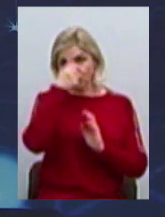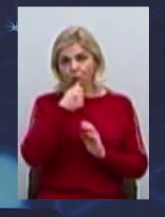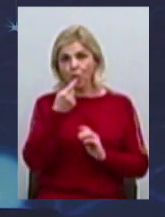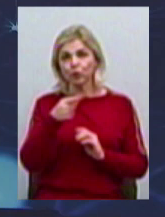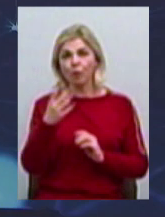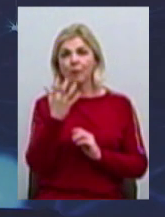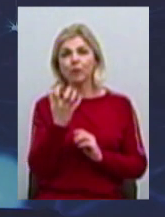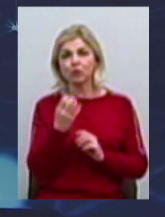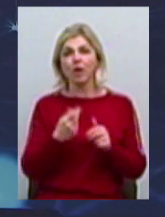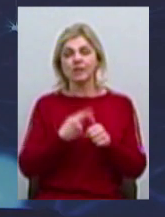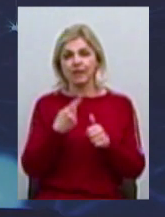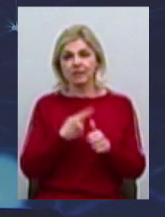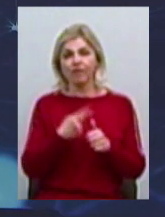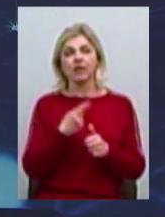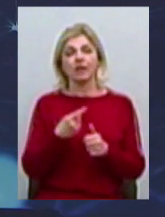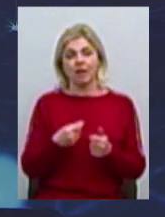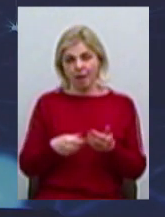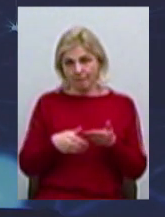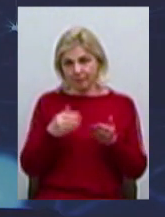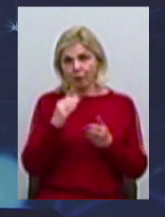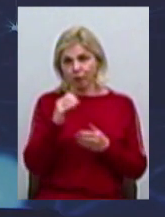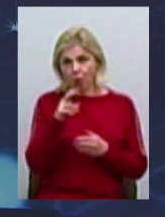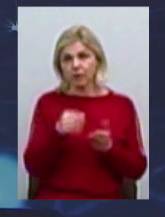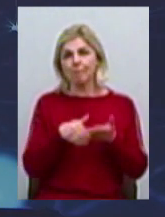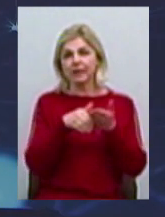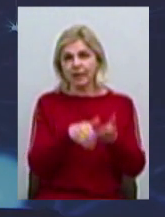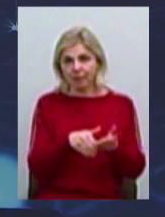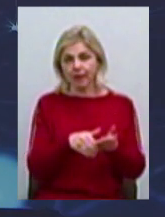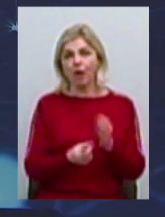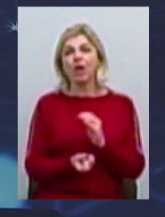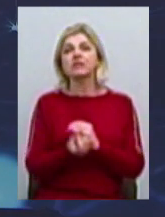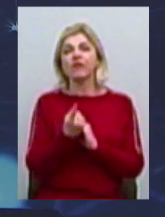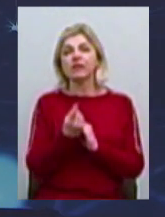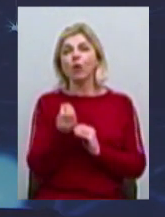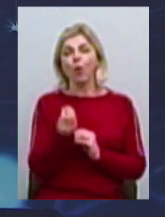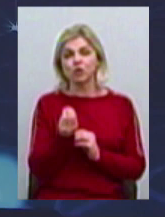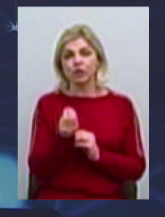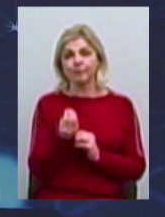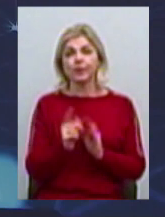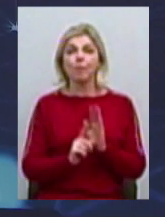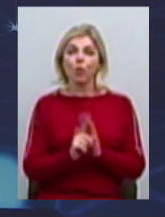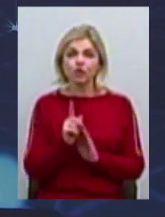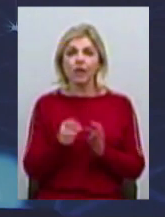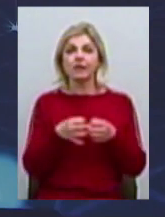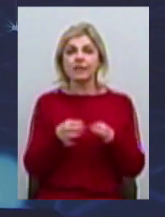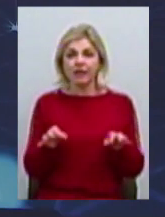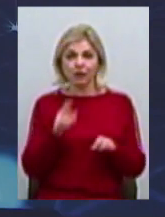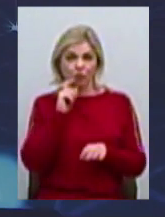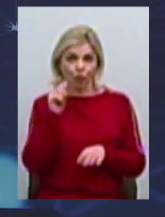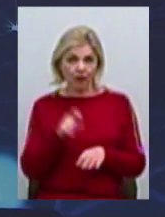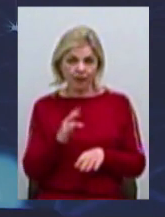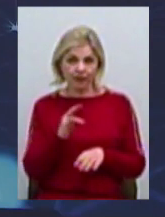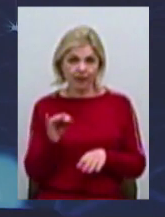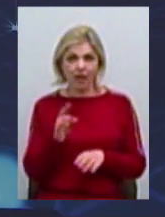який називається Фонд підтримки винаходів Мінеконом розвиток. Звідки кошти? З початку незалежності України